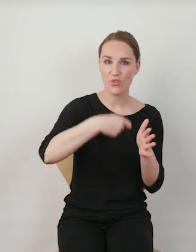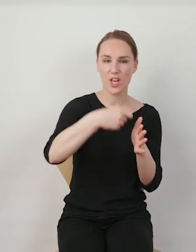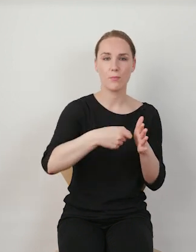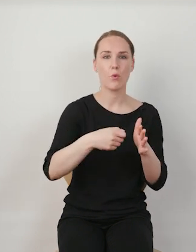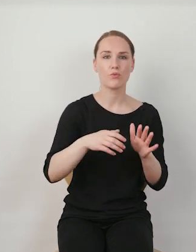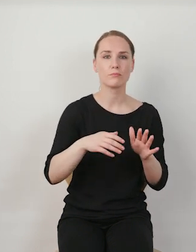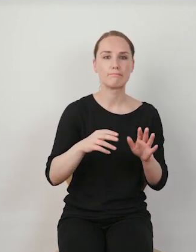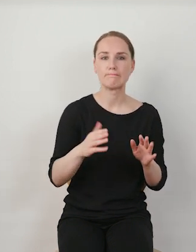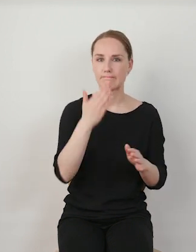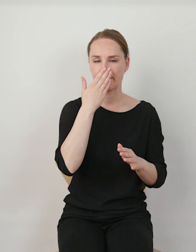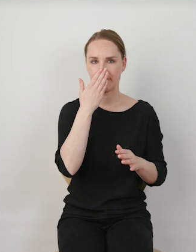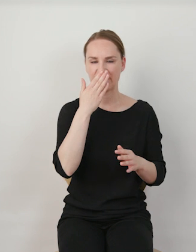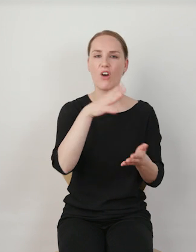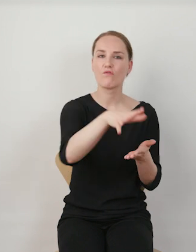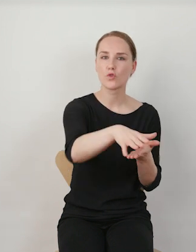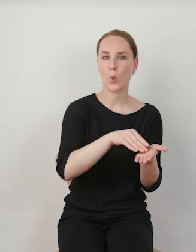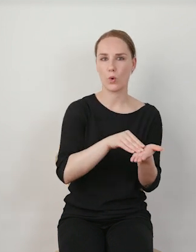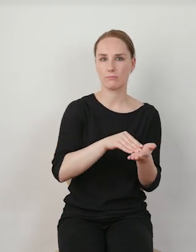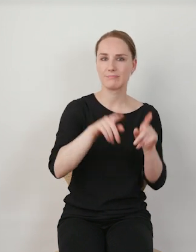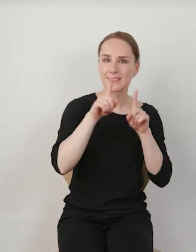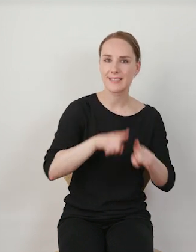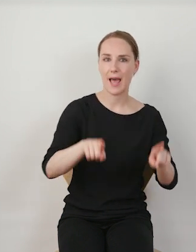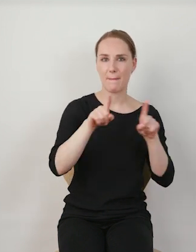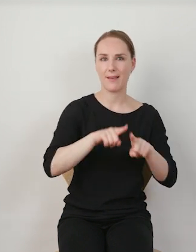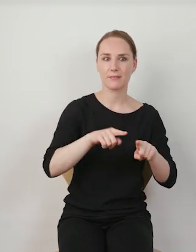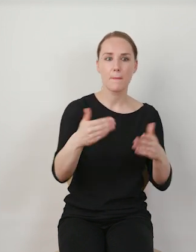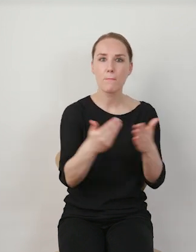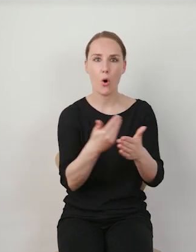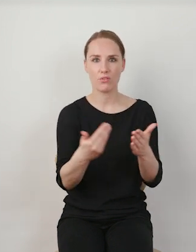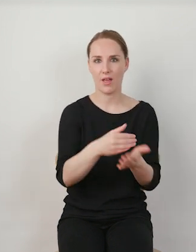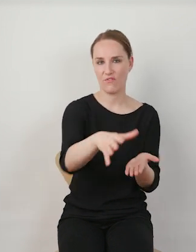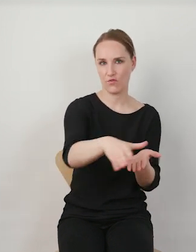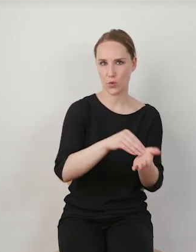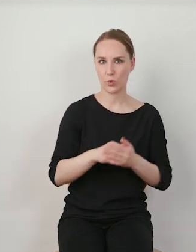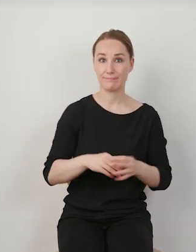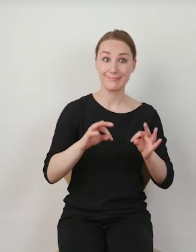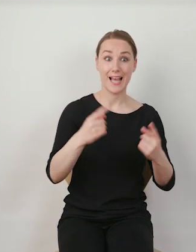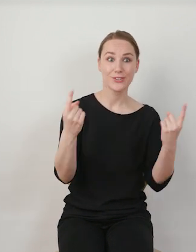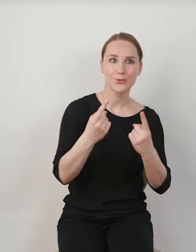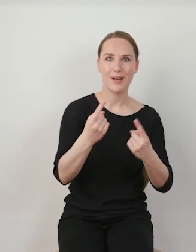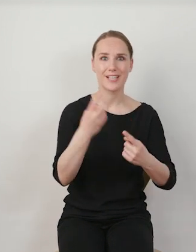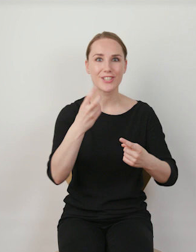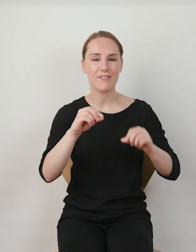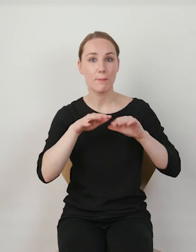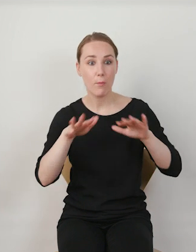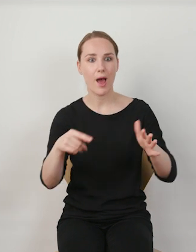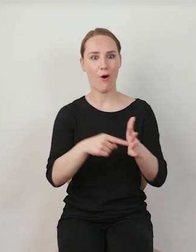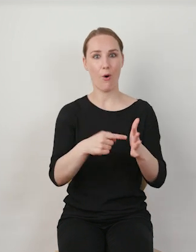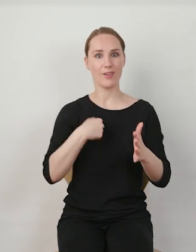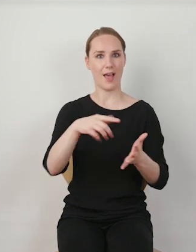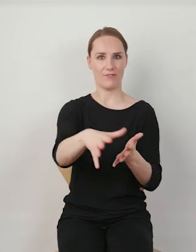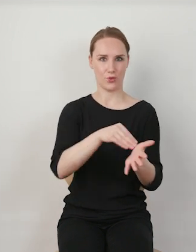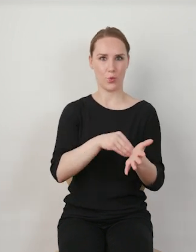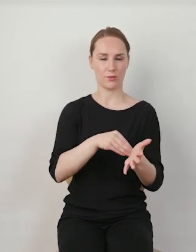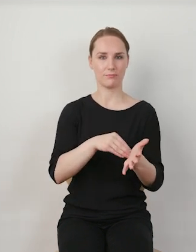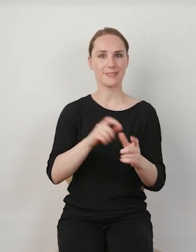odtwarzaniem pewnych schematów, pewnych trendów, czegoś, co w danej sytuacji jest popularne. Więc my